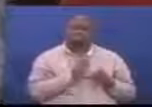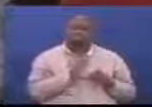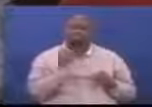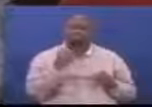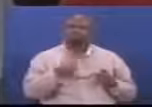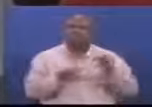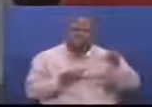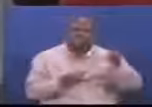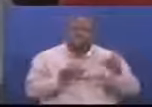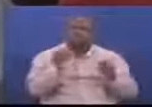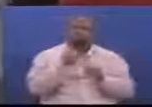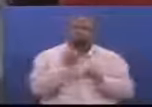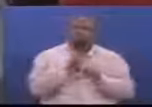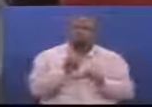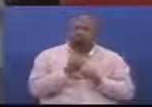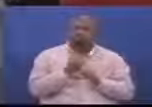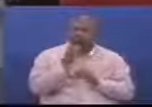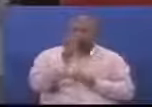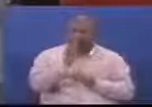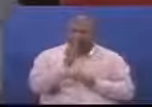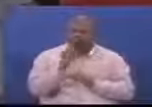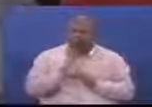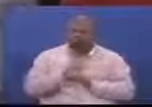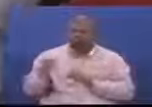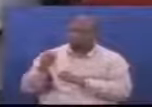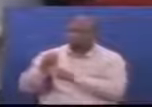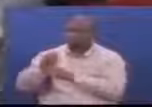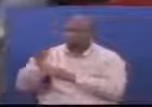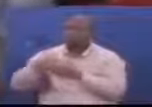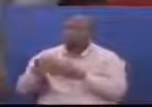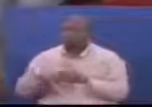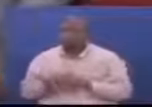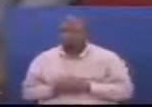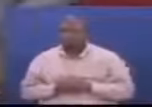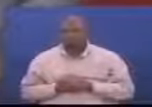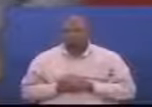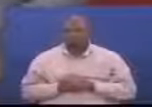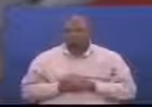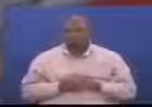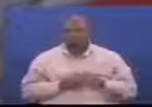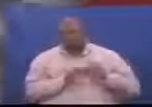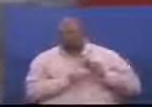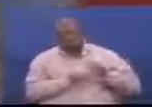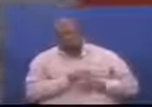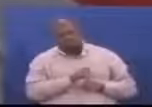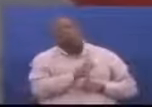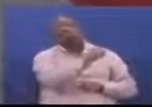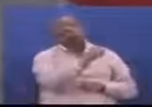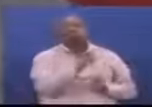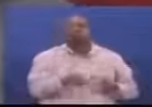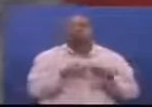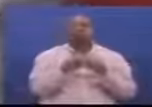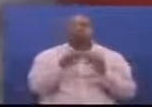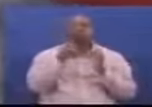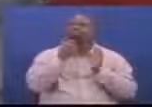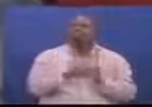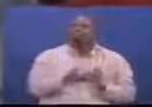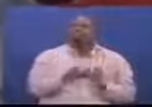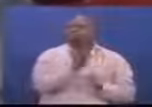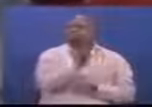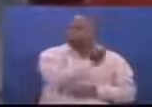Kufanya intermediaries wafanya biyashara Mwenyekiti Nataka nikupe mfano mwingine